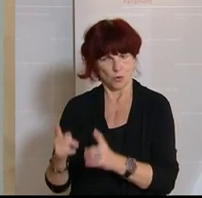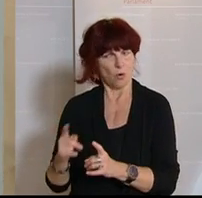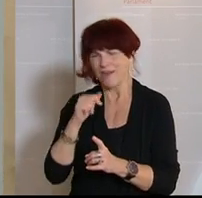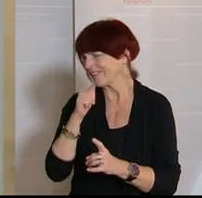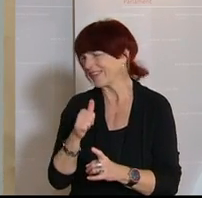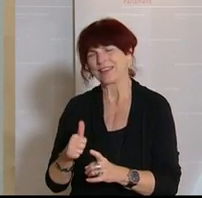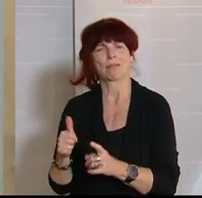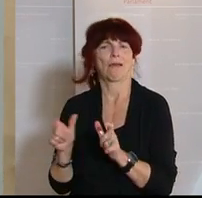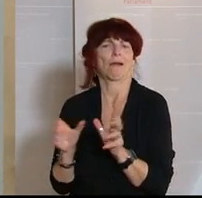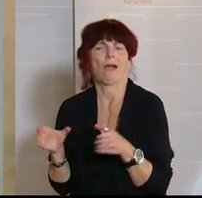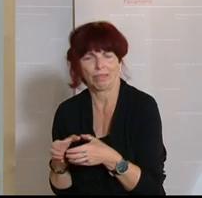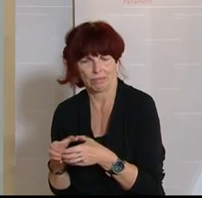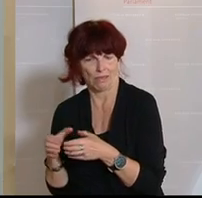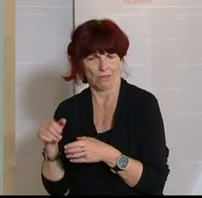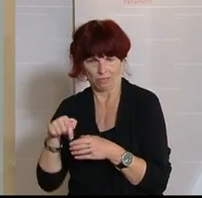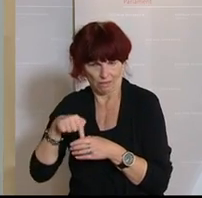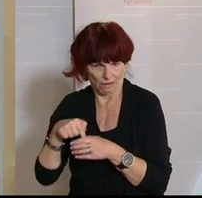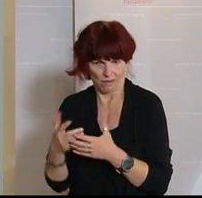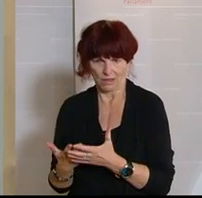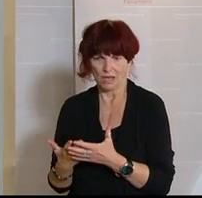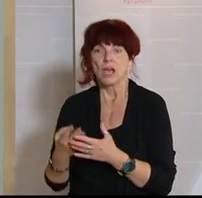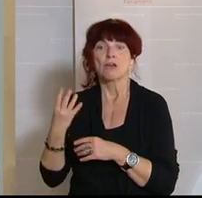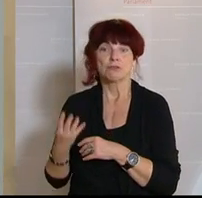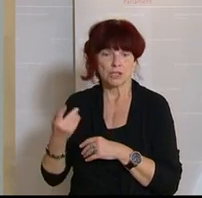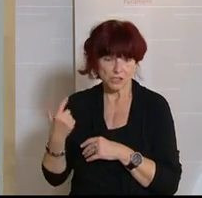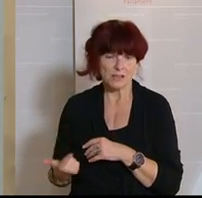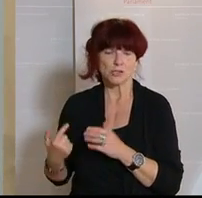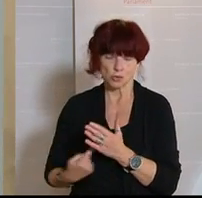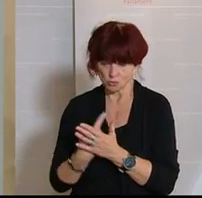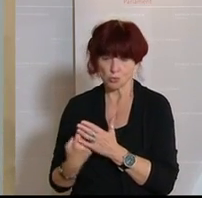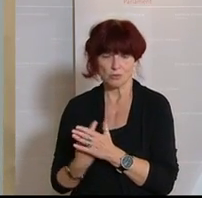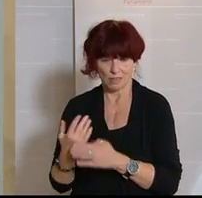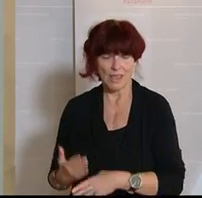zu bekommen und die 24-Stunden-Hilfe sicherzustellen. Danke dafür.